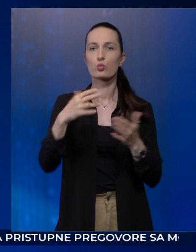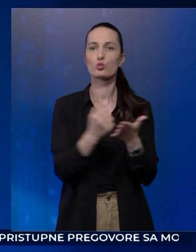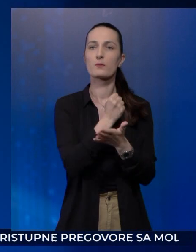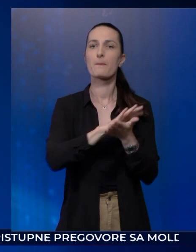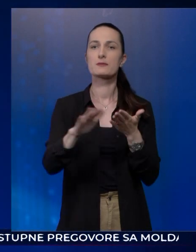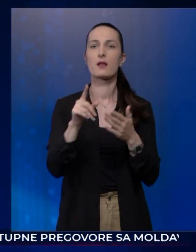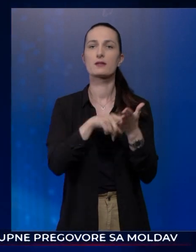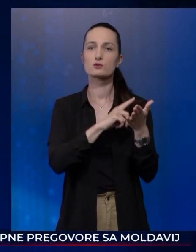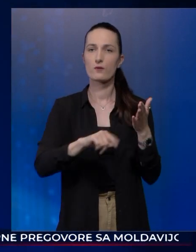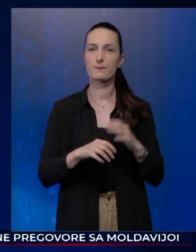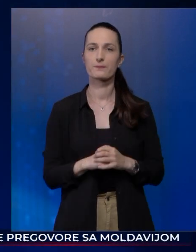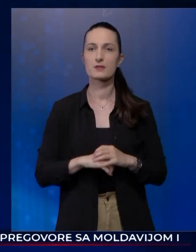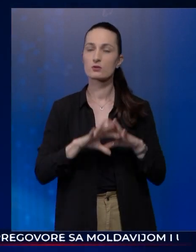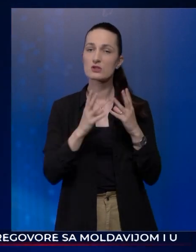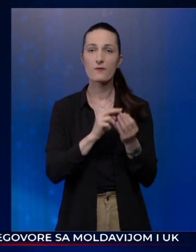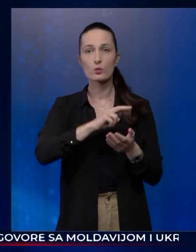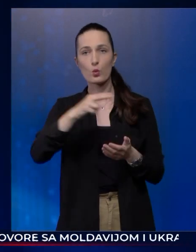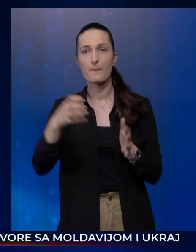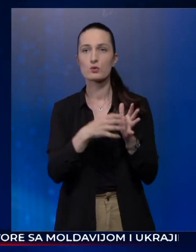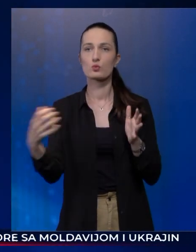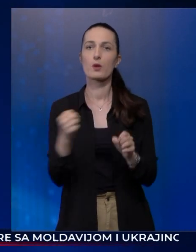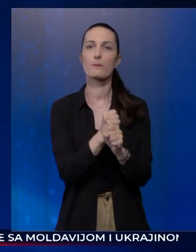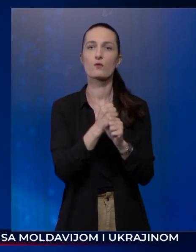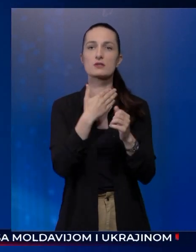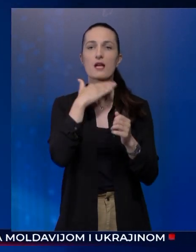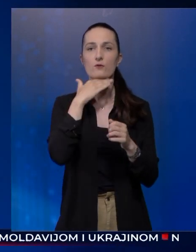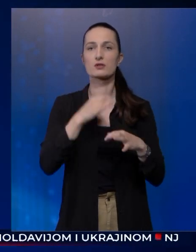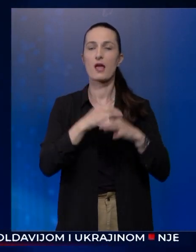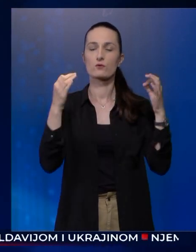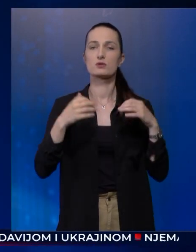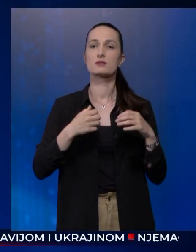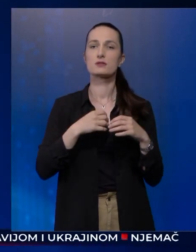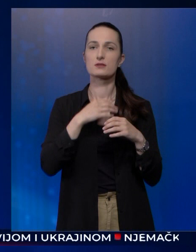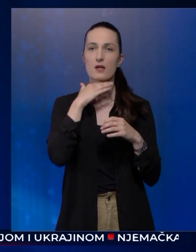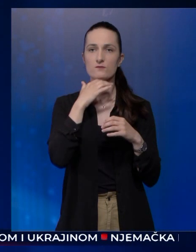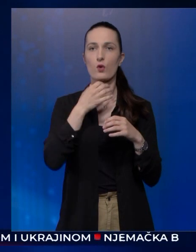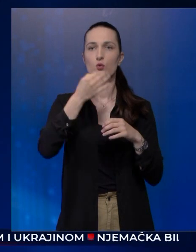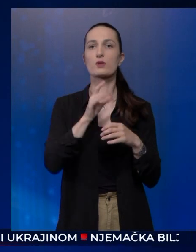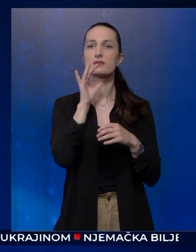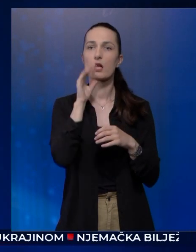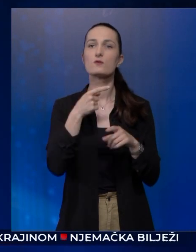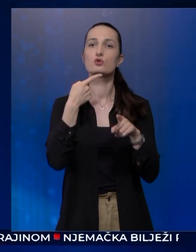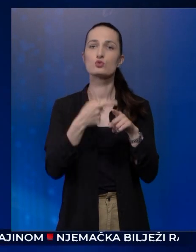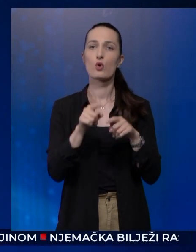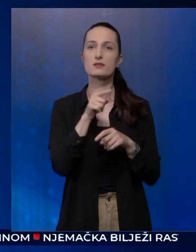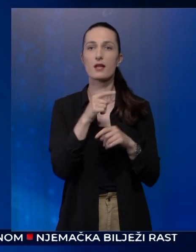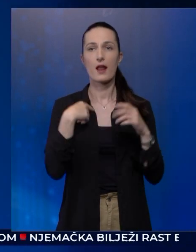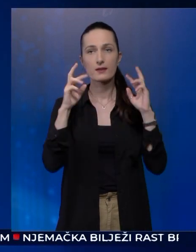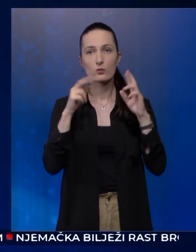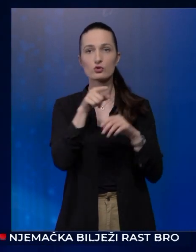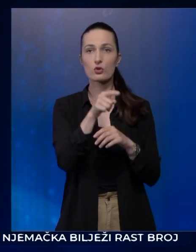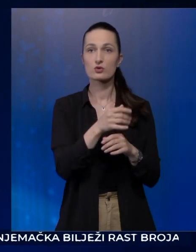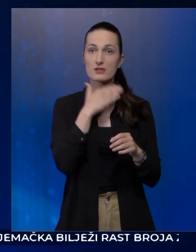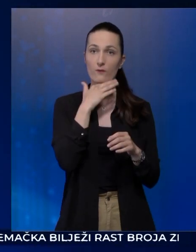mogu dobiti besplatno testove. Sve druge procedure provodi Zavod zdravstvenog osiguranja, s toga se nadamo da ćete od Zavoda čim prije